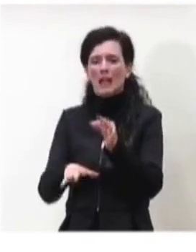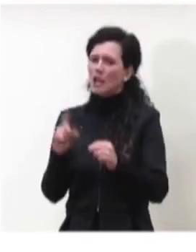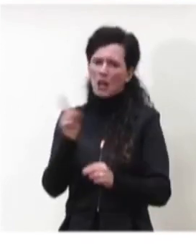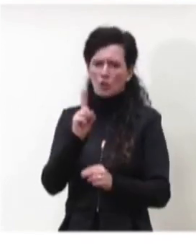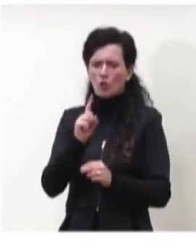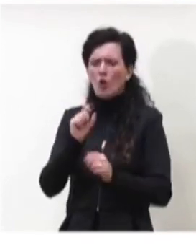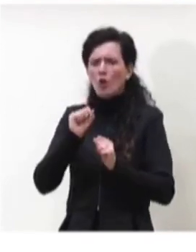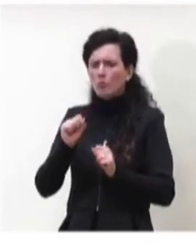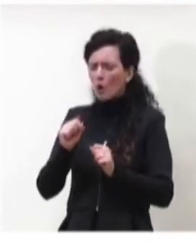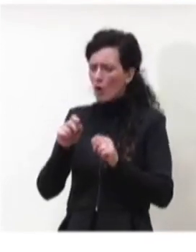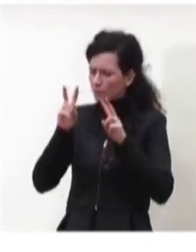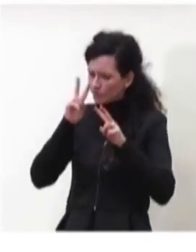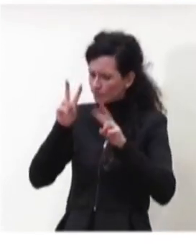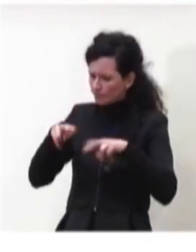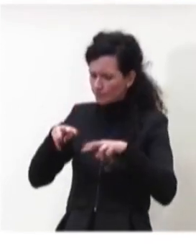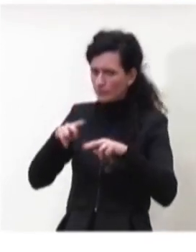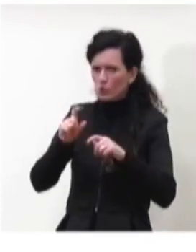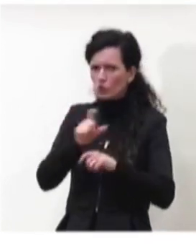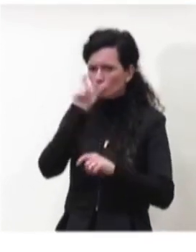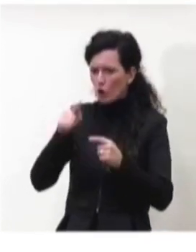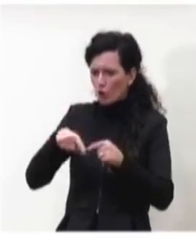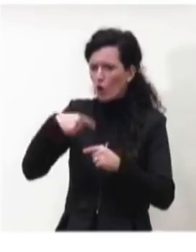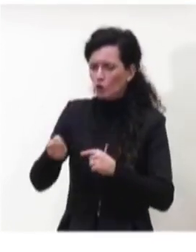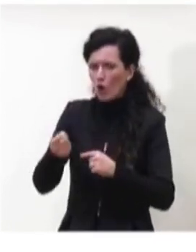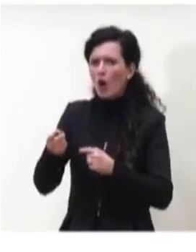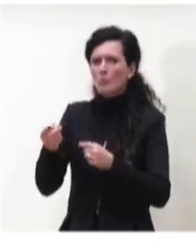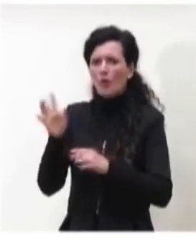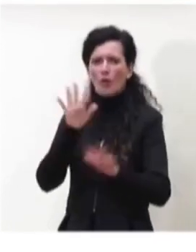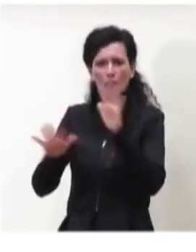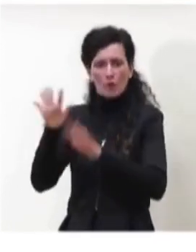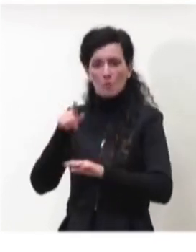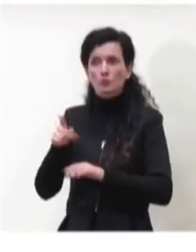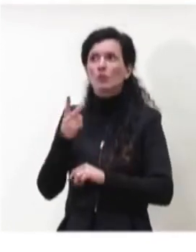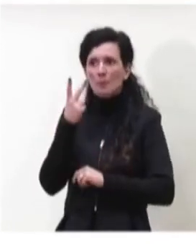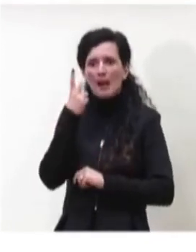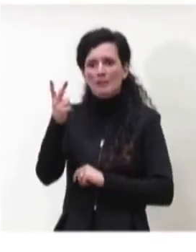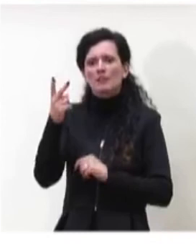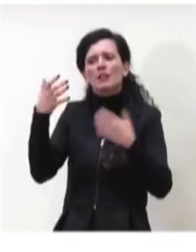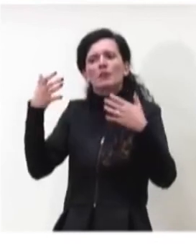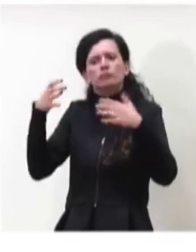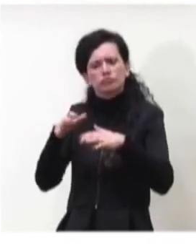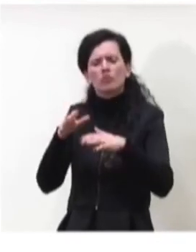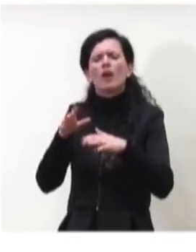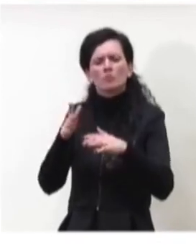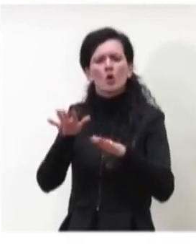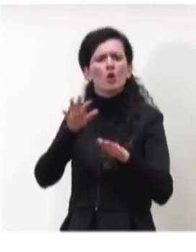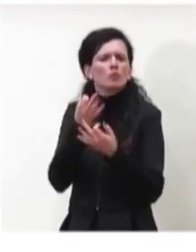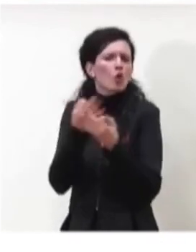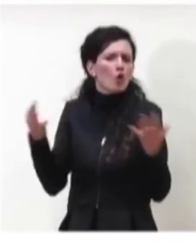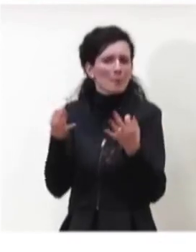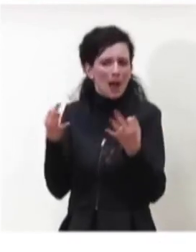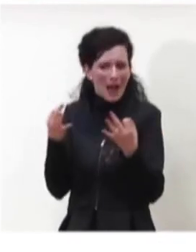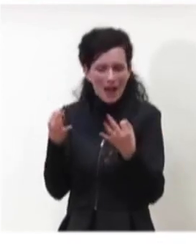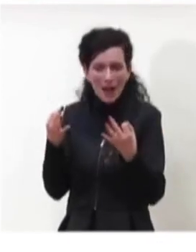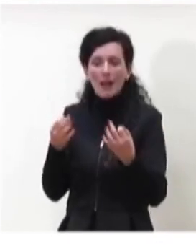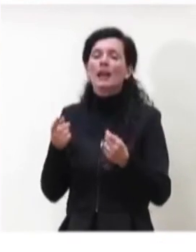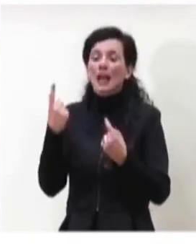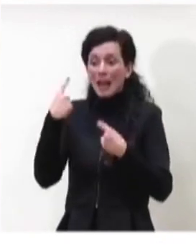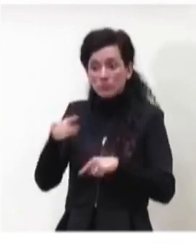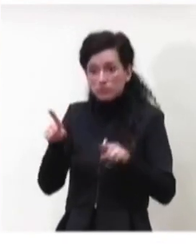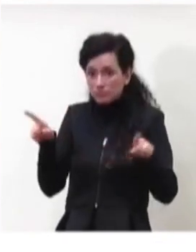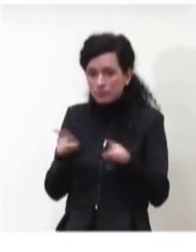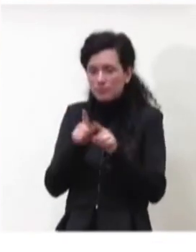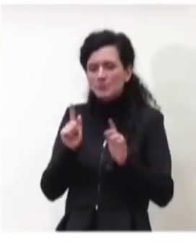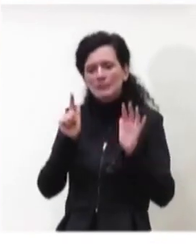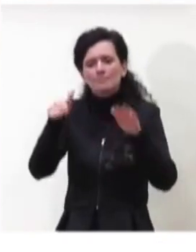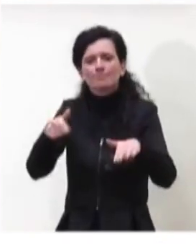tutti i certificati, vedete che è in decrescita e quindi in realtà è un po' più normalizzato. Anche qui vedremo prossimamente come